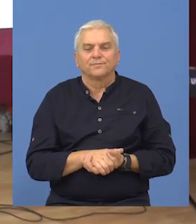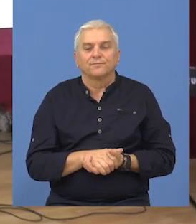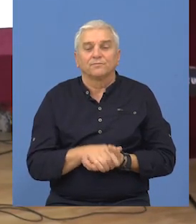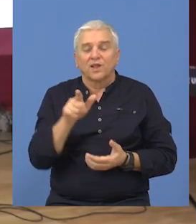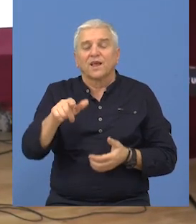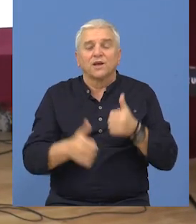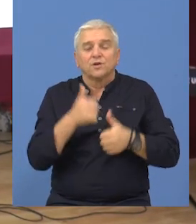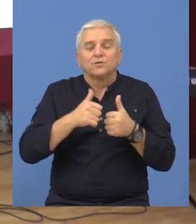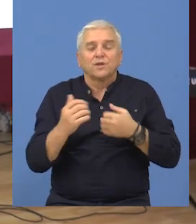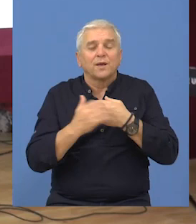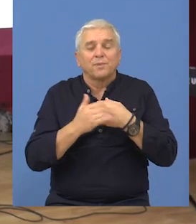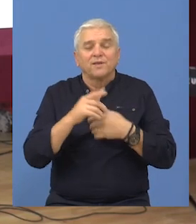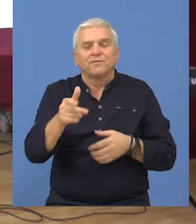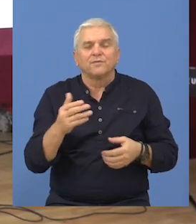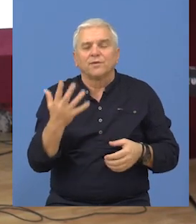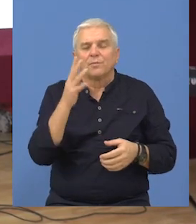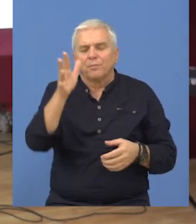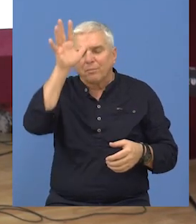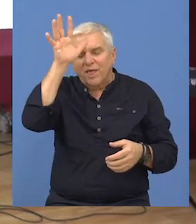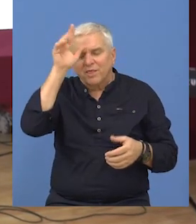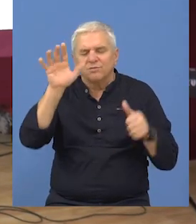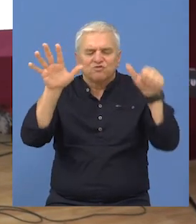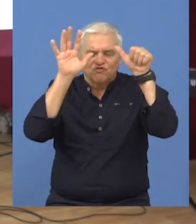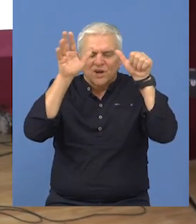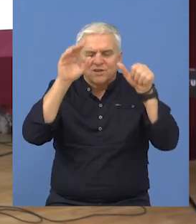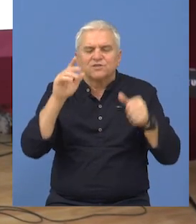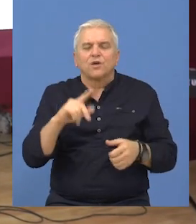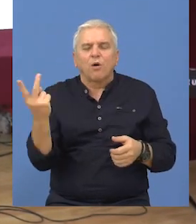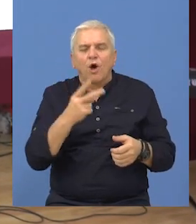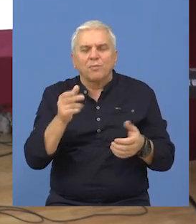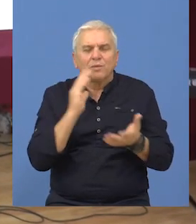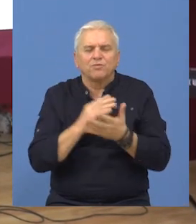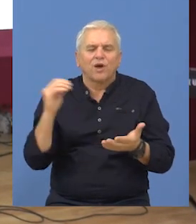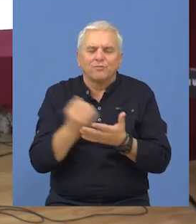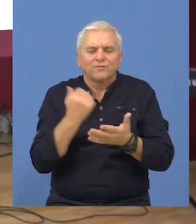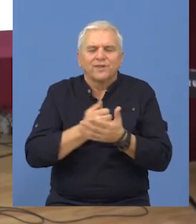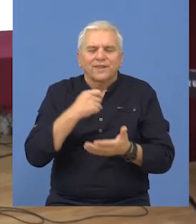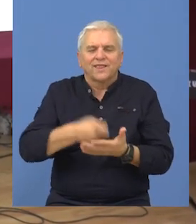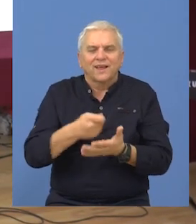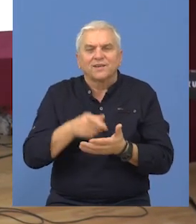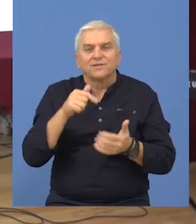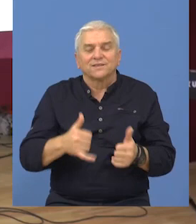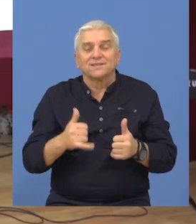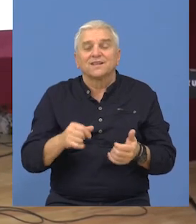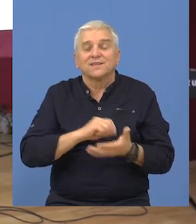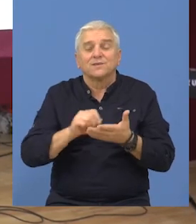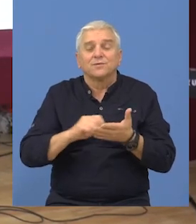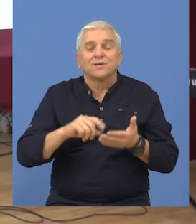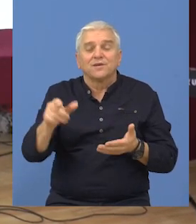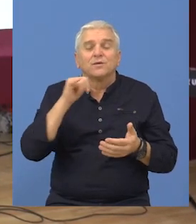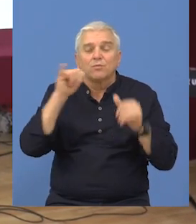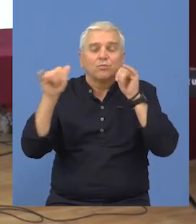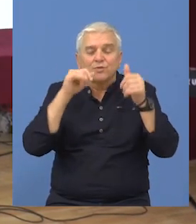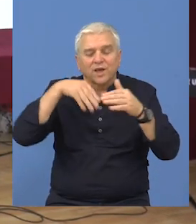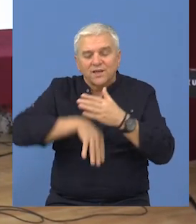Na ovaj konkurs sam se prijavila u 5. i 6. razredu i oba puta sam osvojila nagradu. Sada sam pisala pesmu o